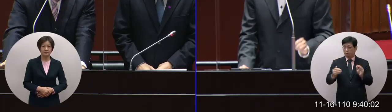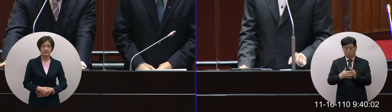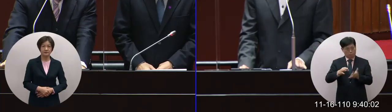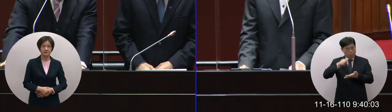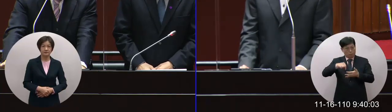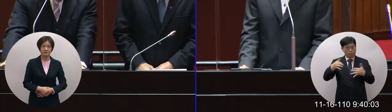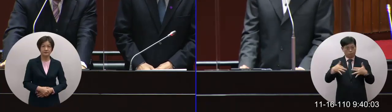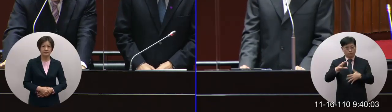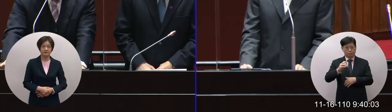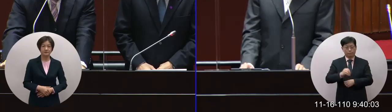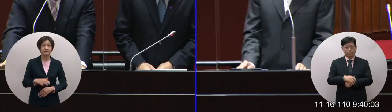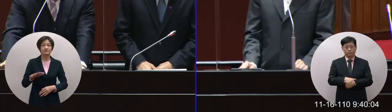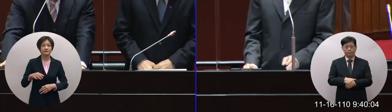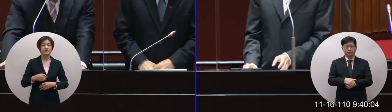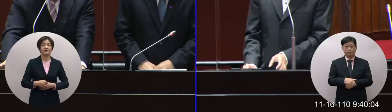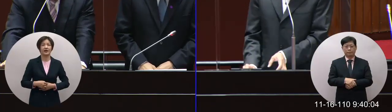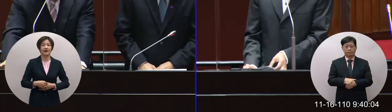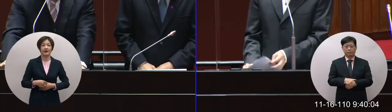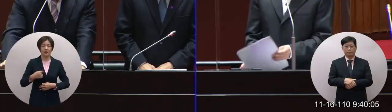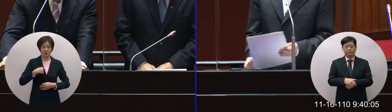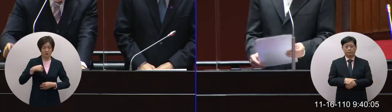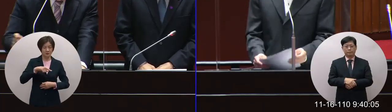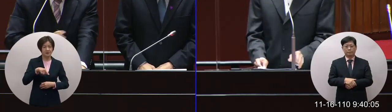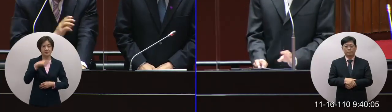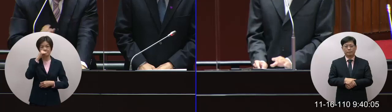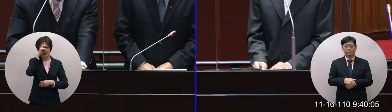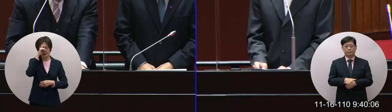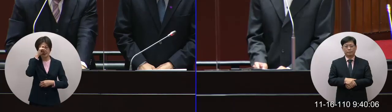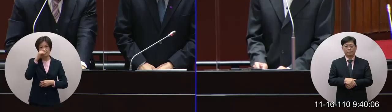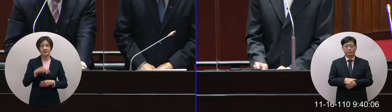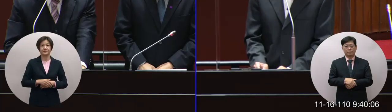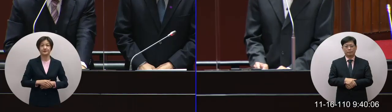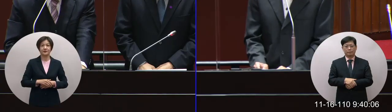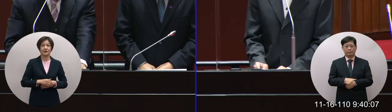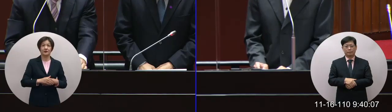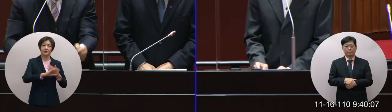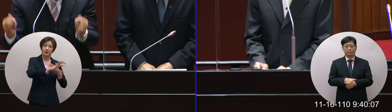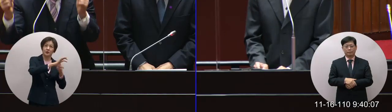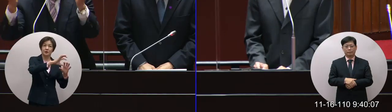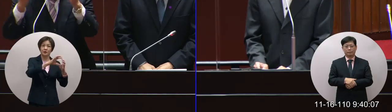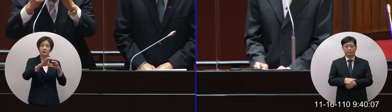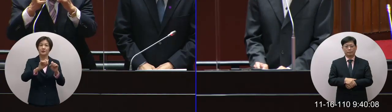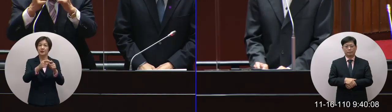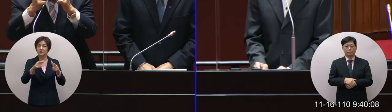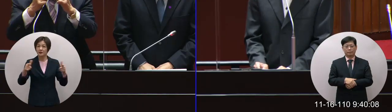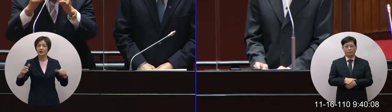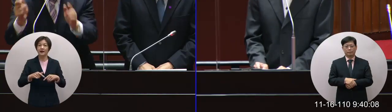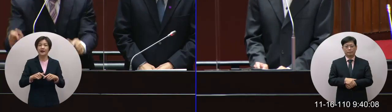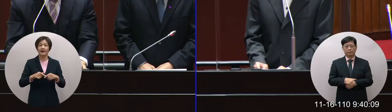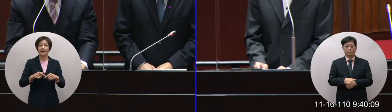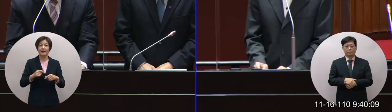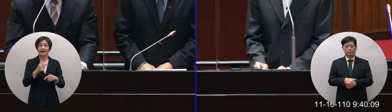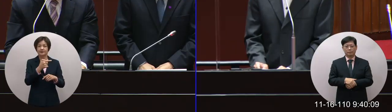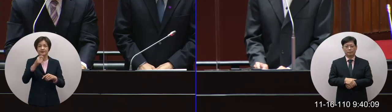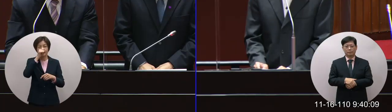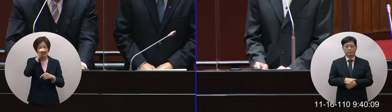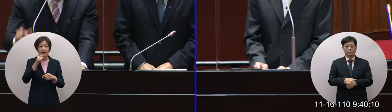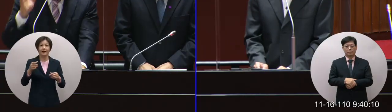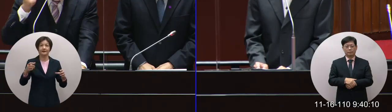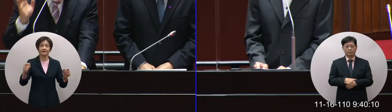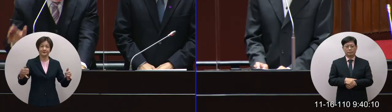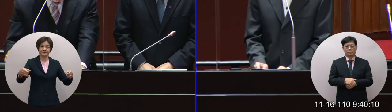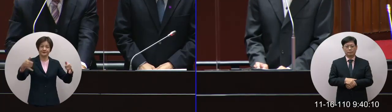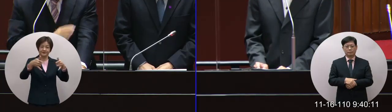提到這樣的一個內容我們都希望任何國家之間都是用對話代替衝突